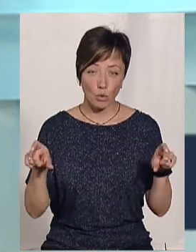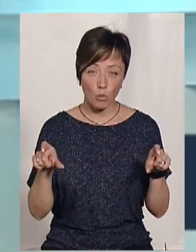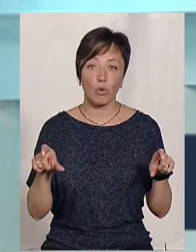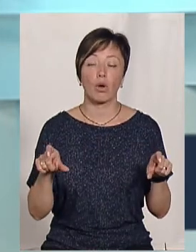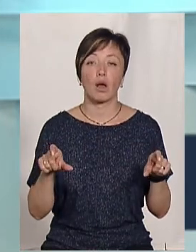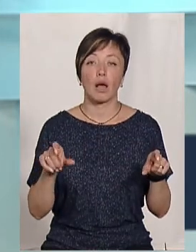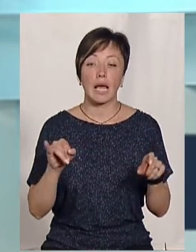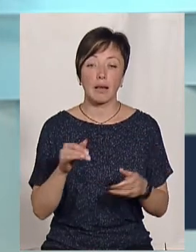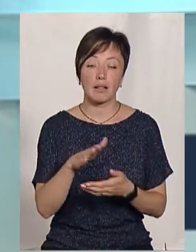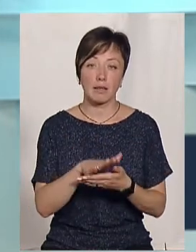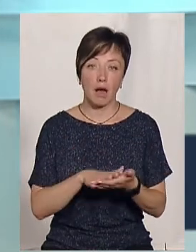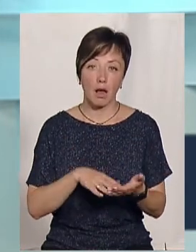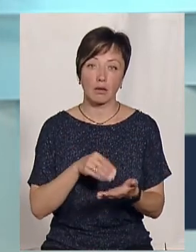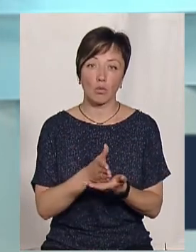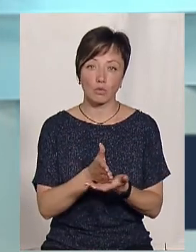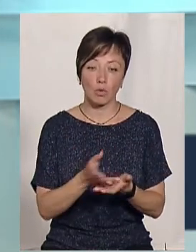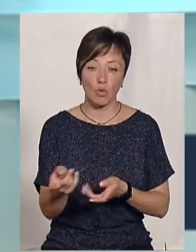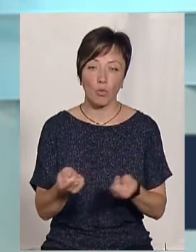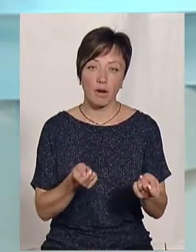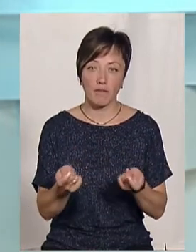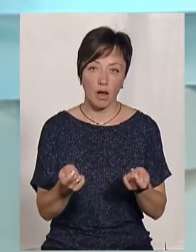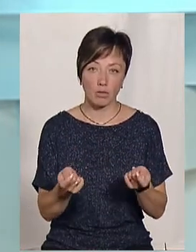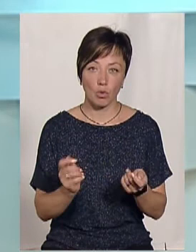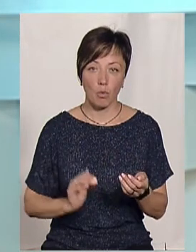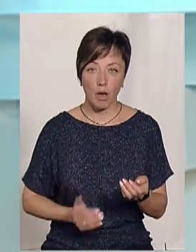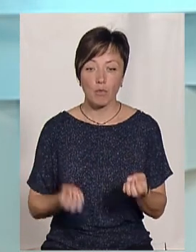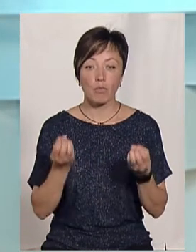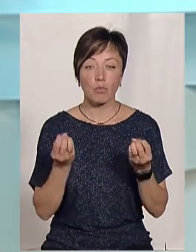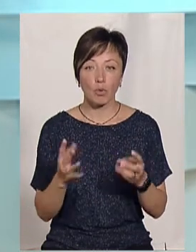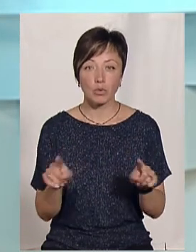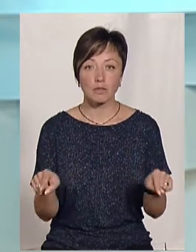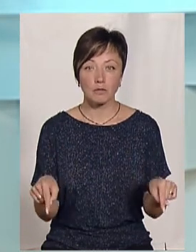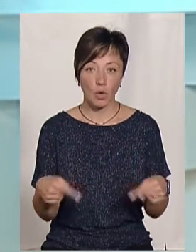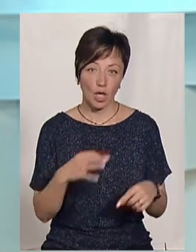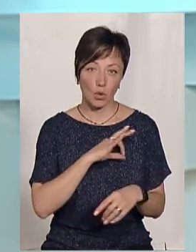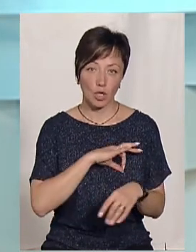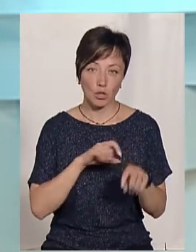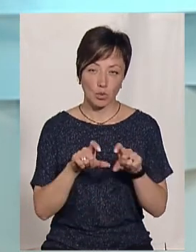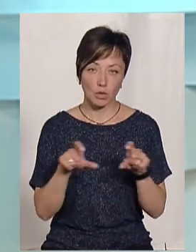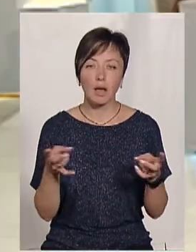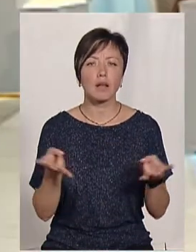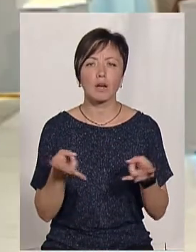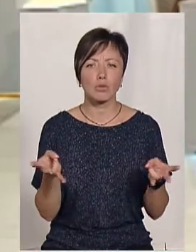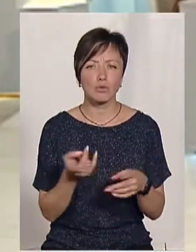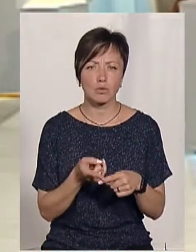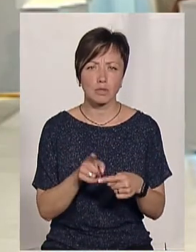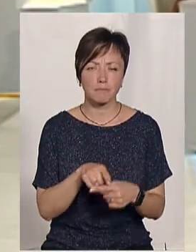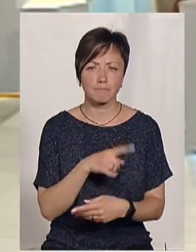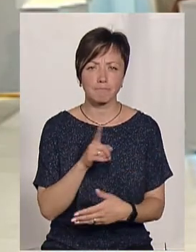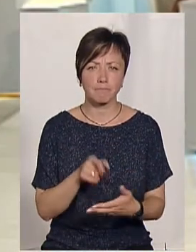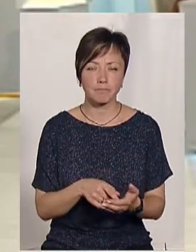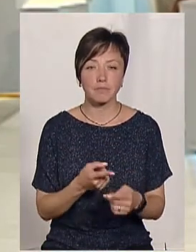перебувати на обслуговуванні управляючої компанії. Просто створити юридичну особу. А для чого це треба?